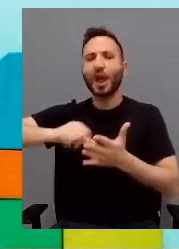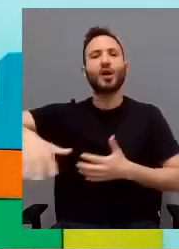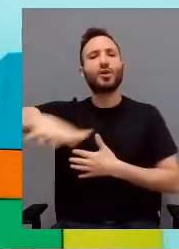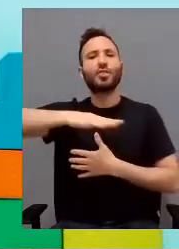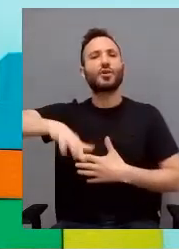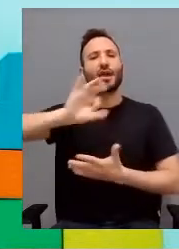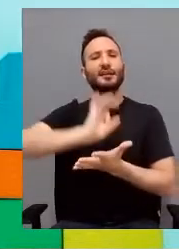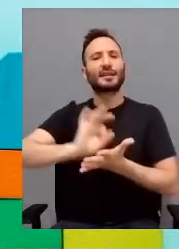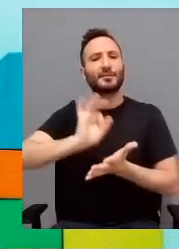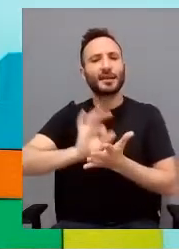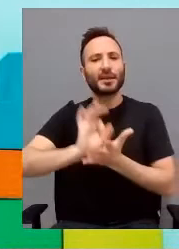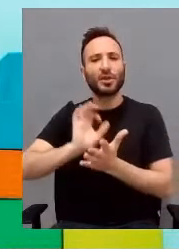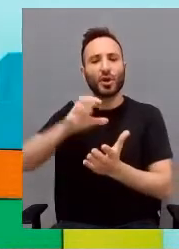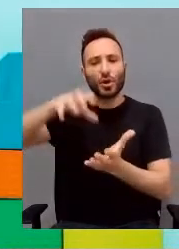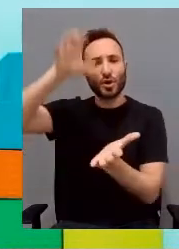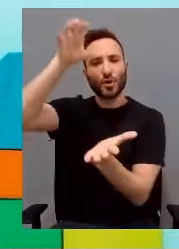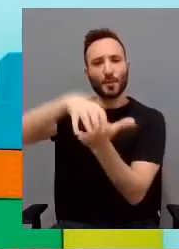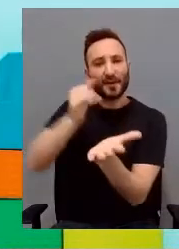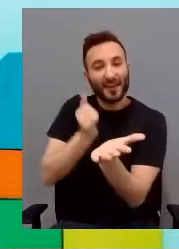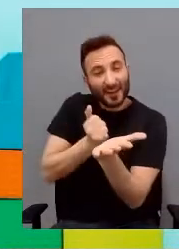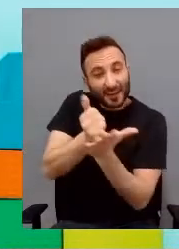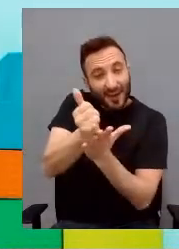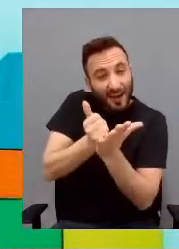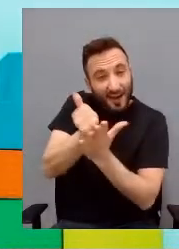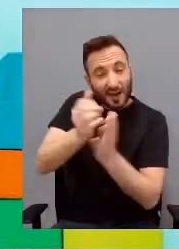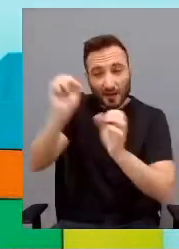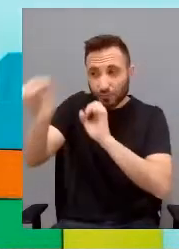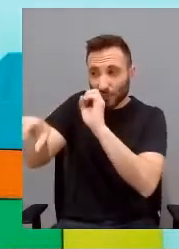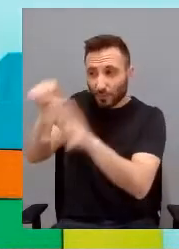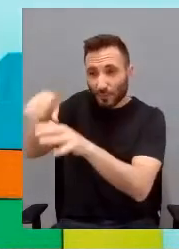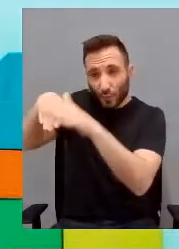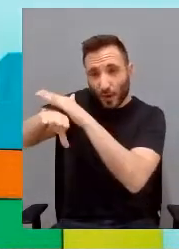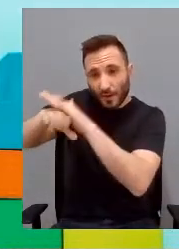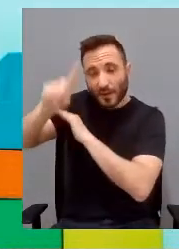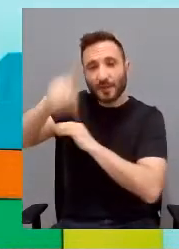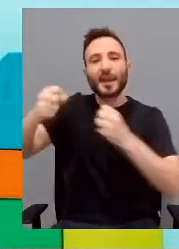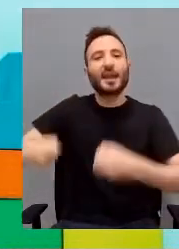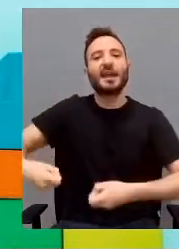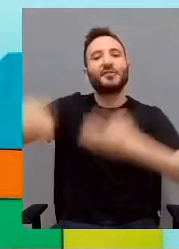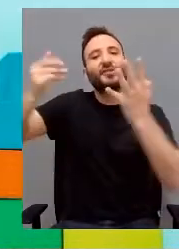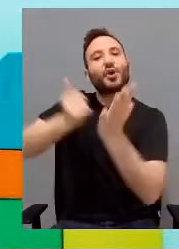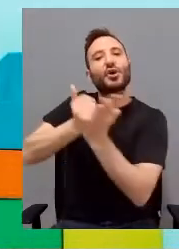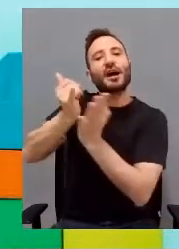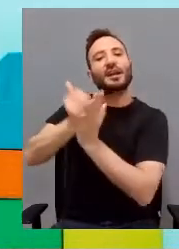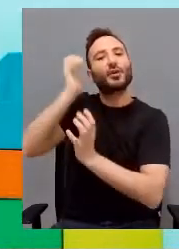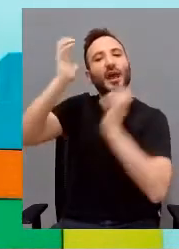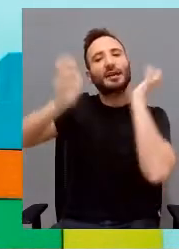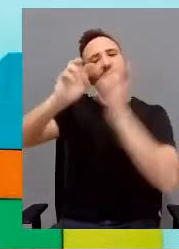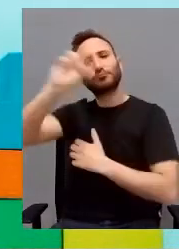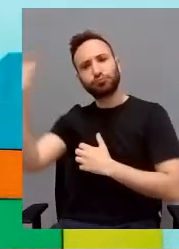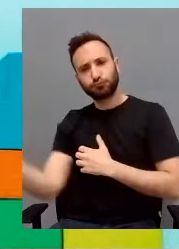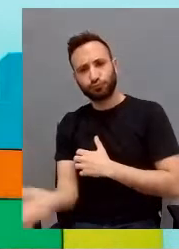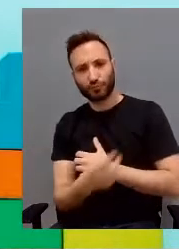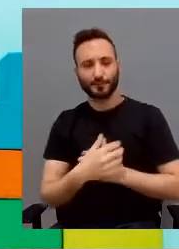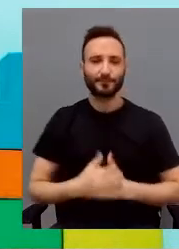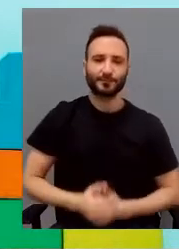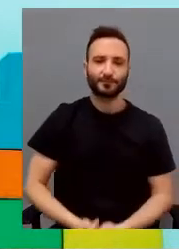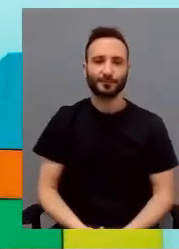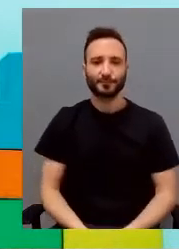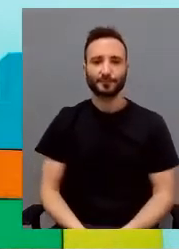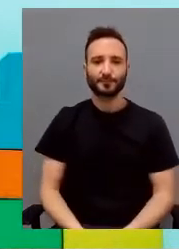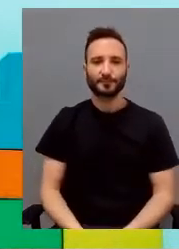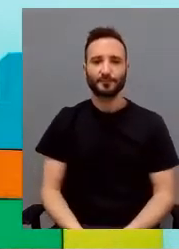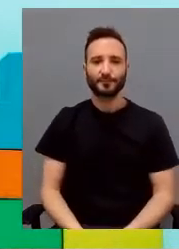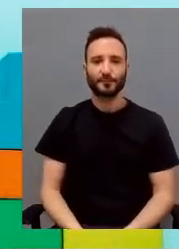graneros e altri edifici agricoli. Ok, prossima slide. Da chi è composta